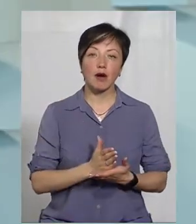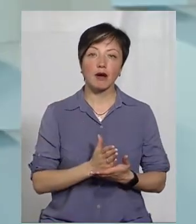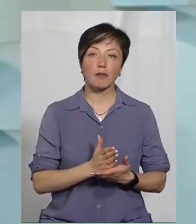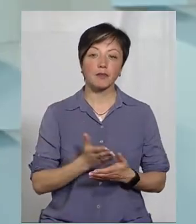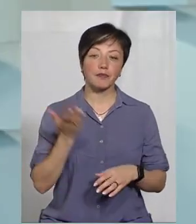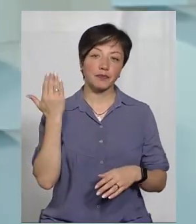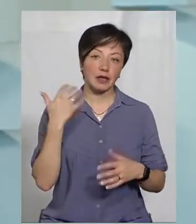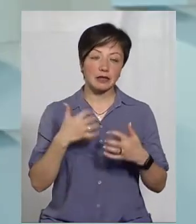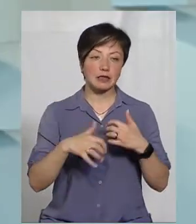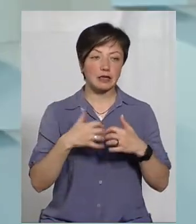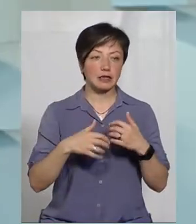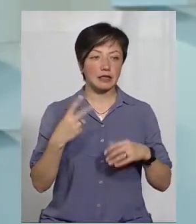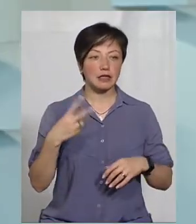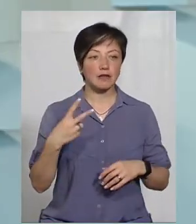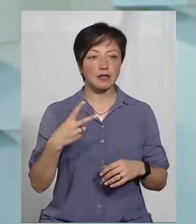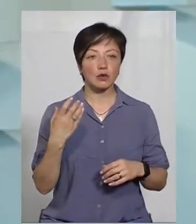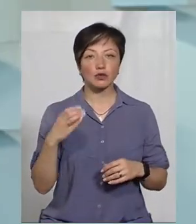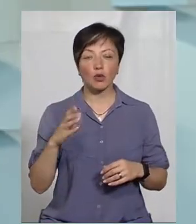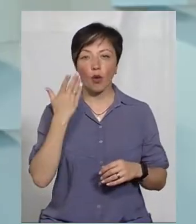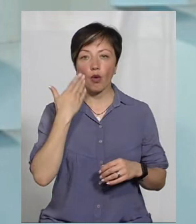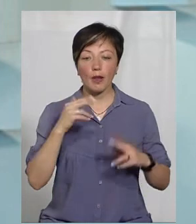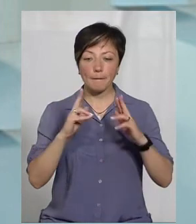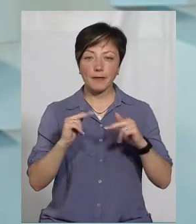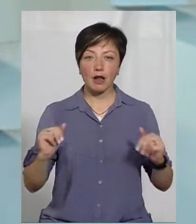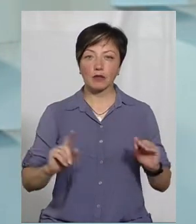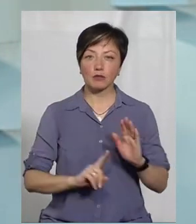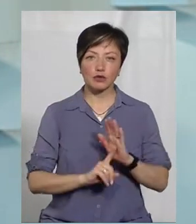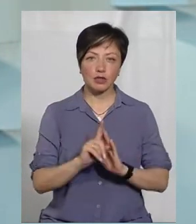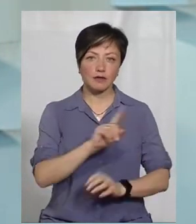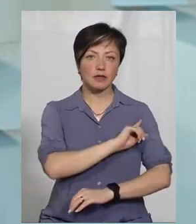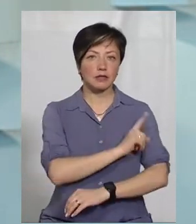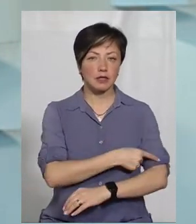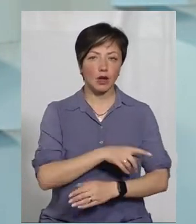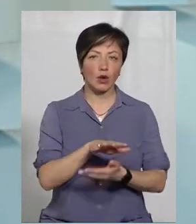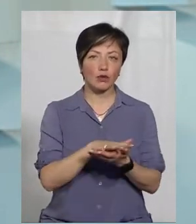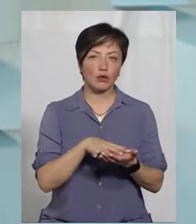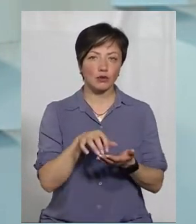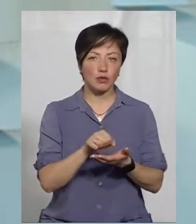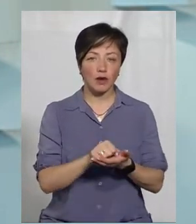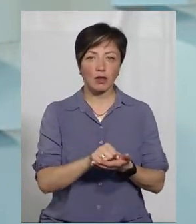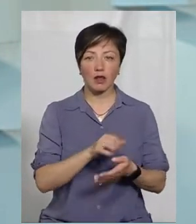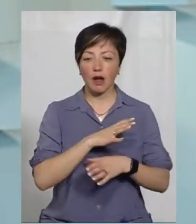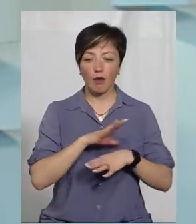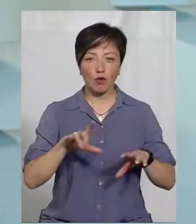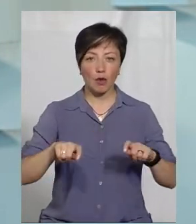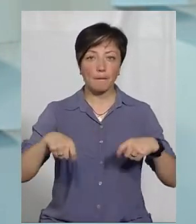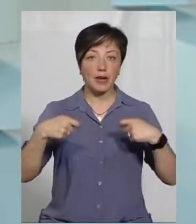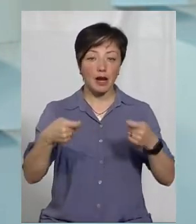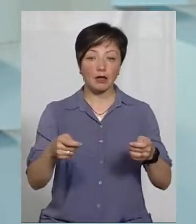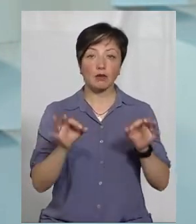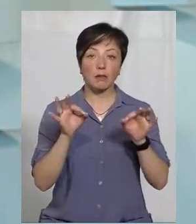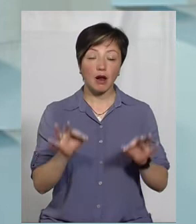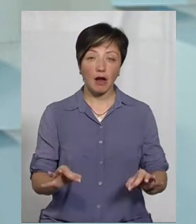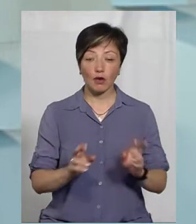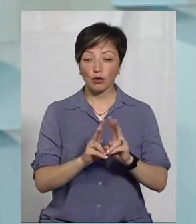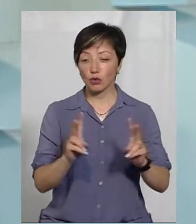середини 20-го століття, коли Палац вже почав активно руйнуватися, його не було передано відповідним чином,